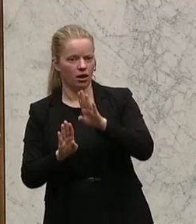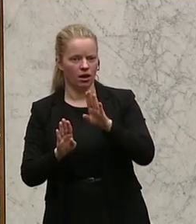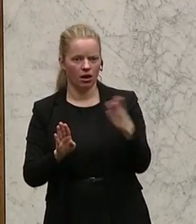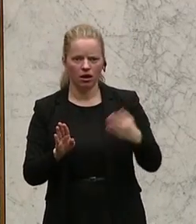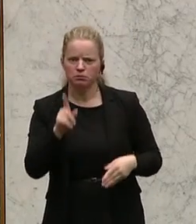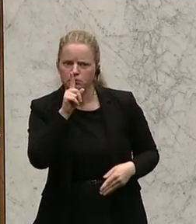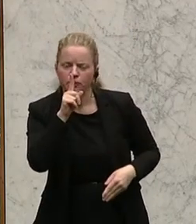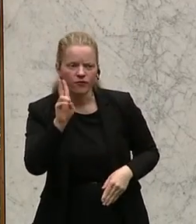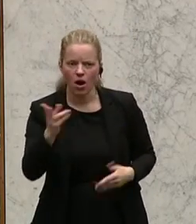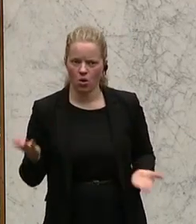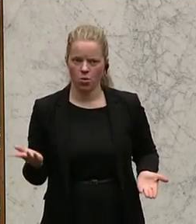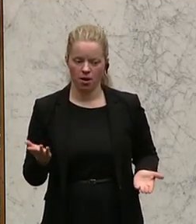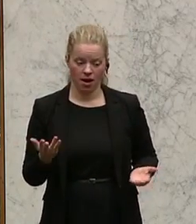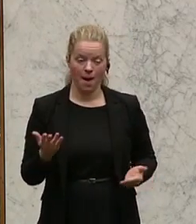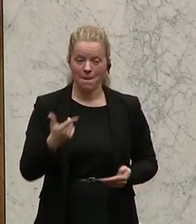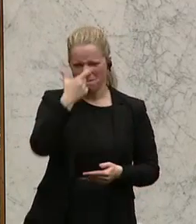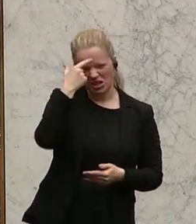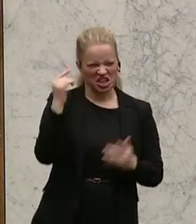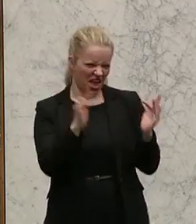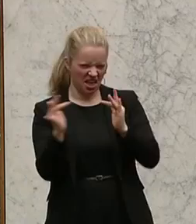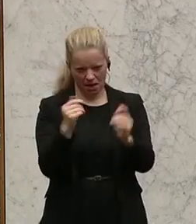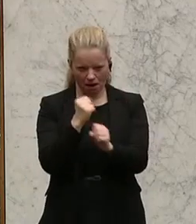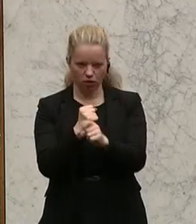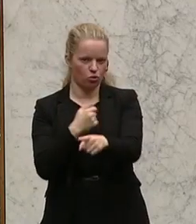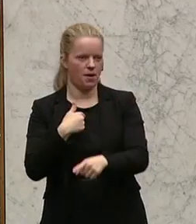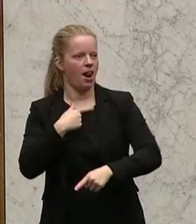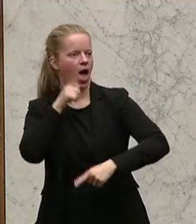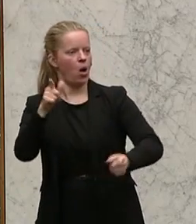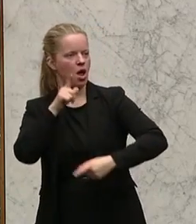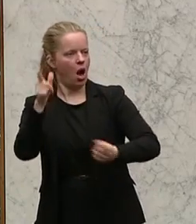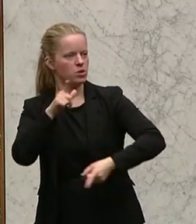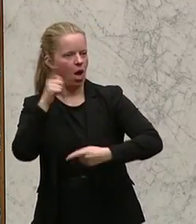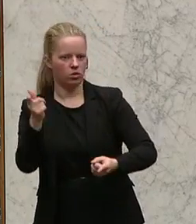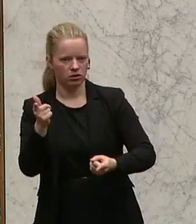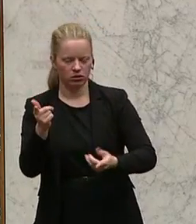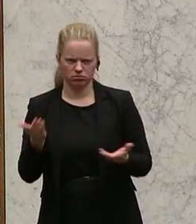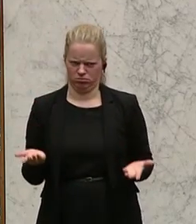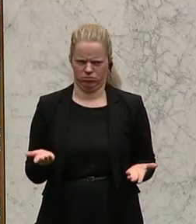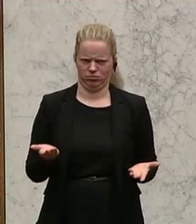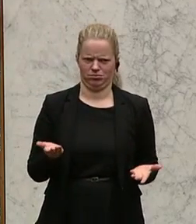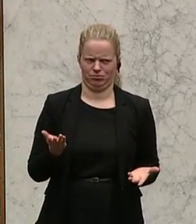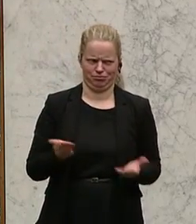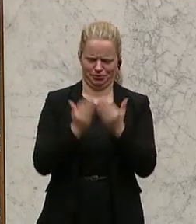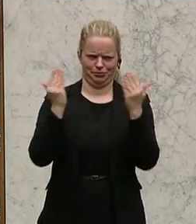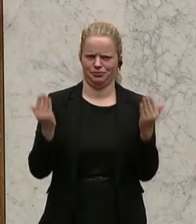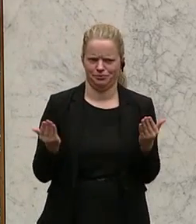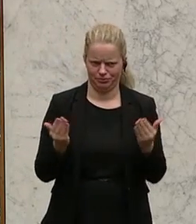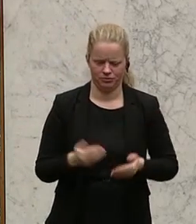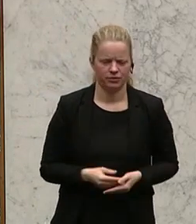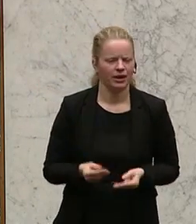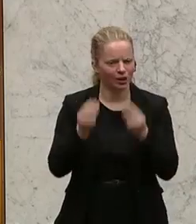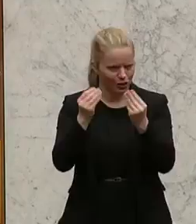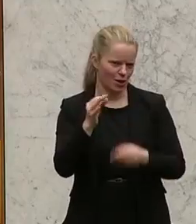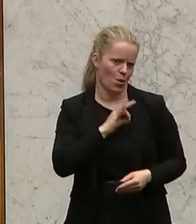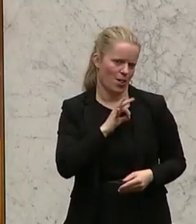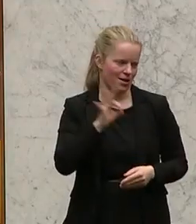aber da, wo es darum geht, Menschen gegeneinander auszuspielen, da sind Sie immer ganz laut zu hören, geschätzte Kolleginnen und Kollegen. Und